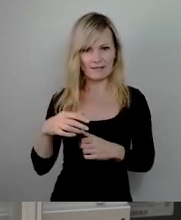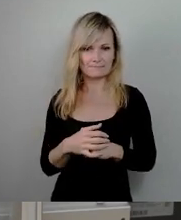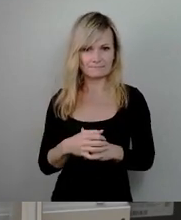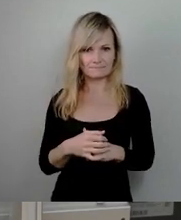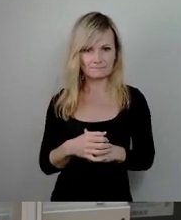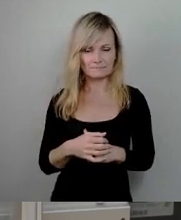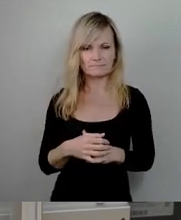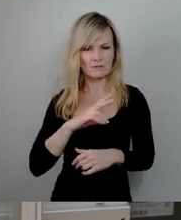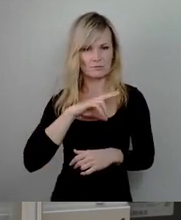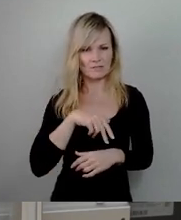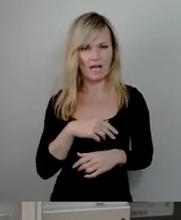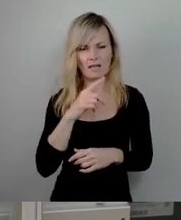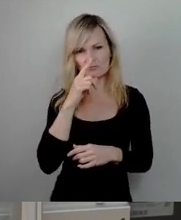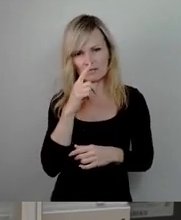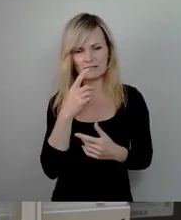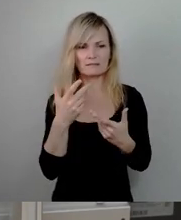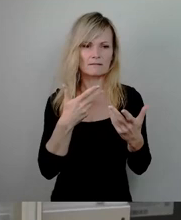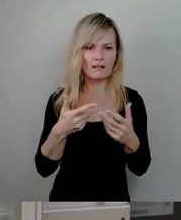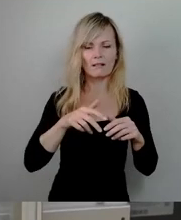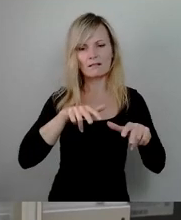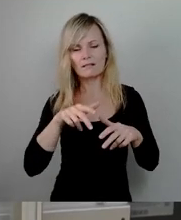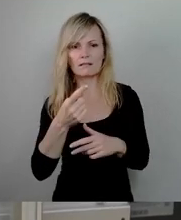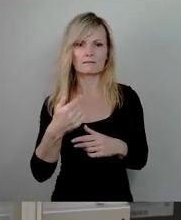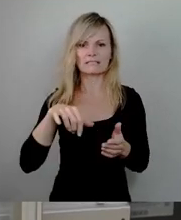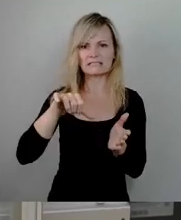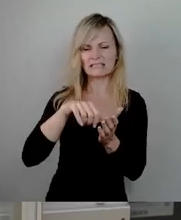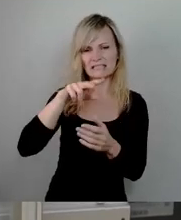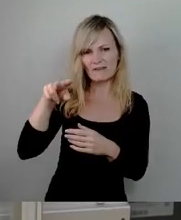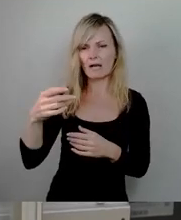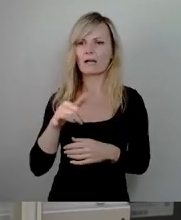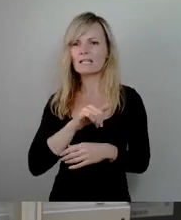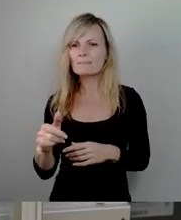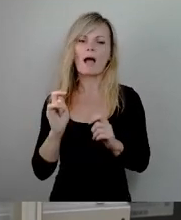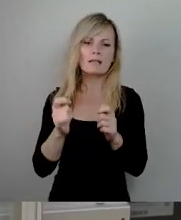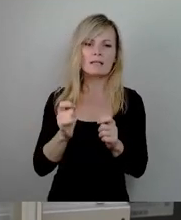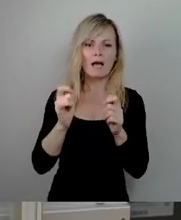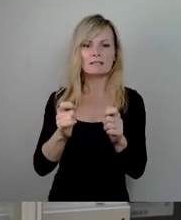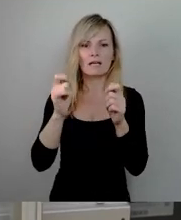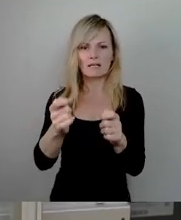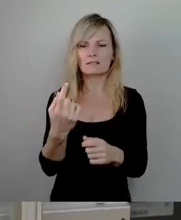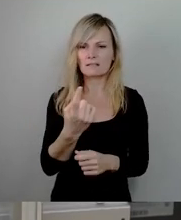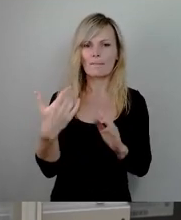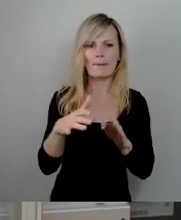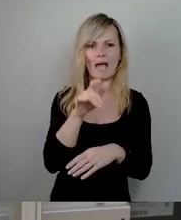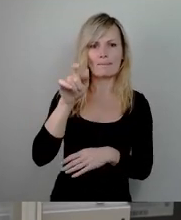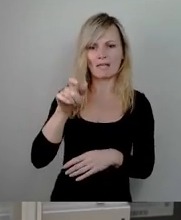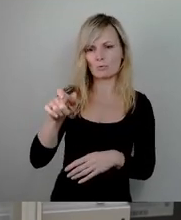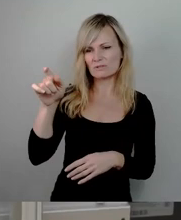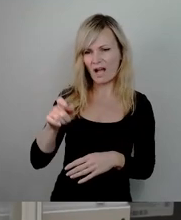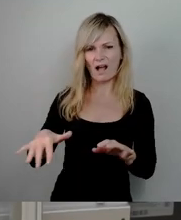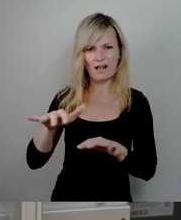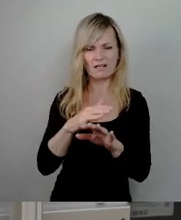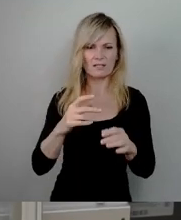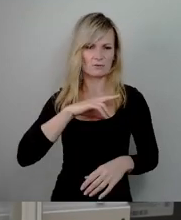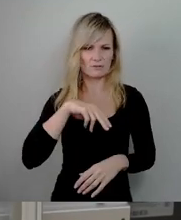sozialer Bespaßung. Sie versuchen jedes Mal irgendwelche Anträge durchzubringen, wo sie mehr Personal irgendwo mit irgendwelchen sozialen Sachen